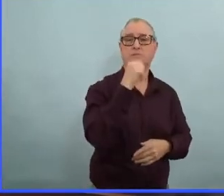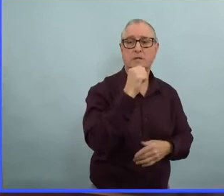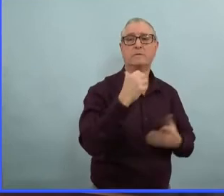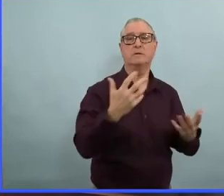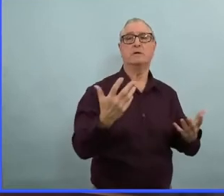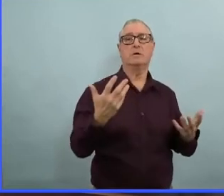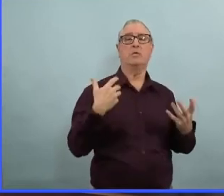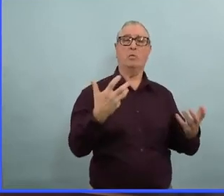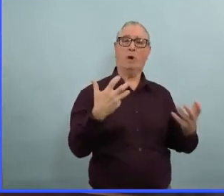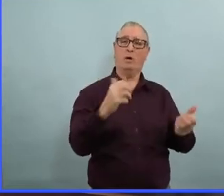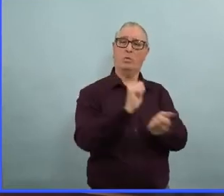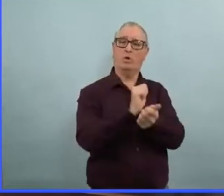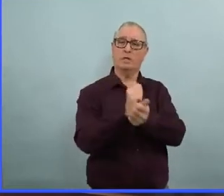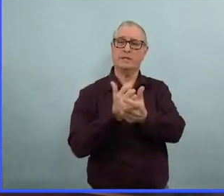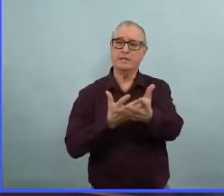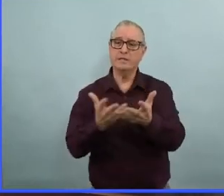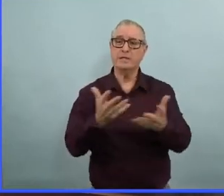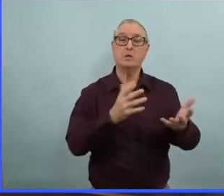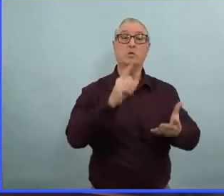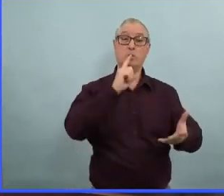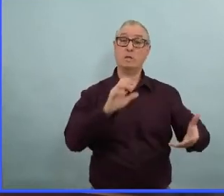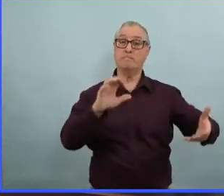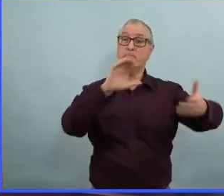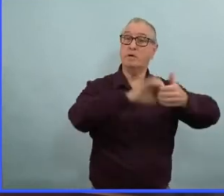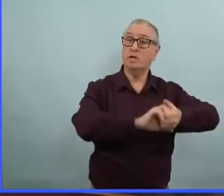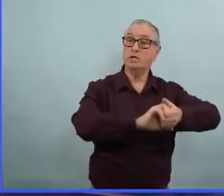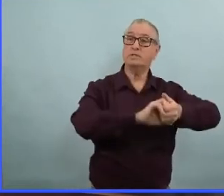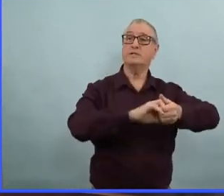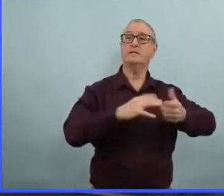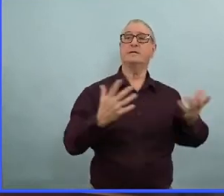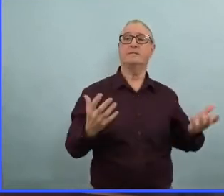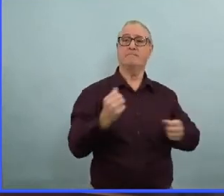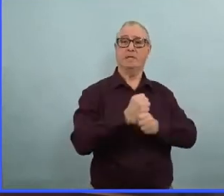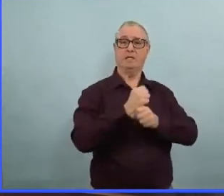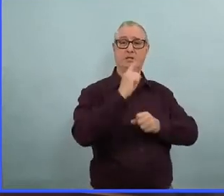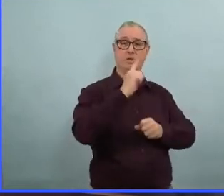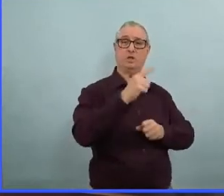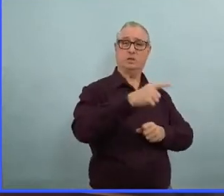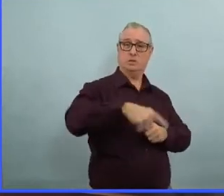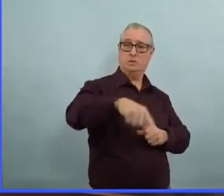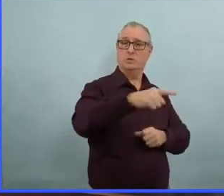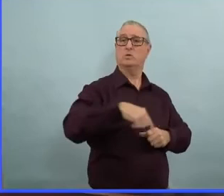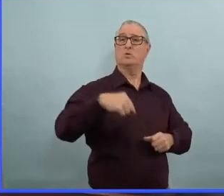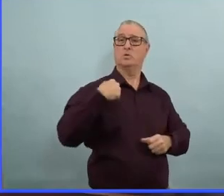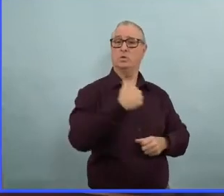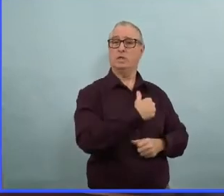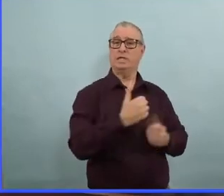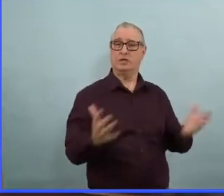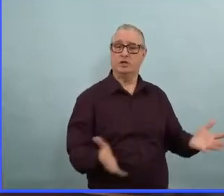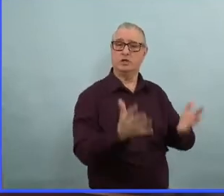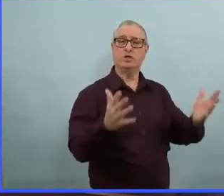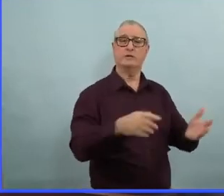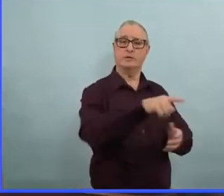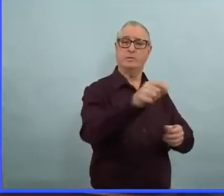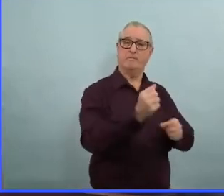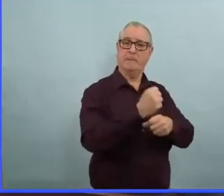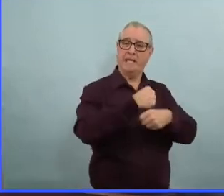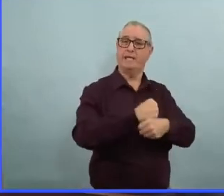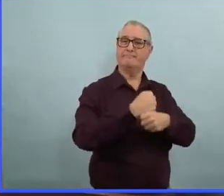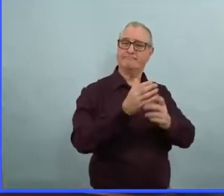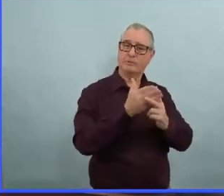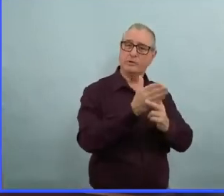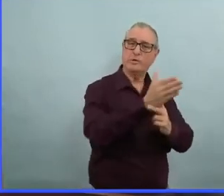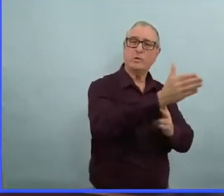travailler avec elles sur la réconciliation nous voulons les aider à traverser cette période très difficile je